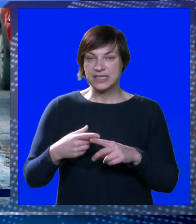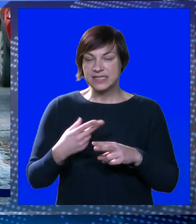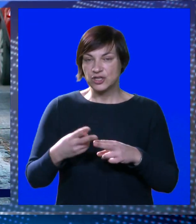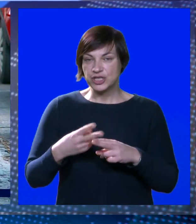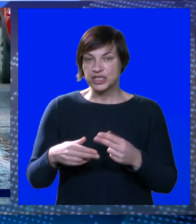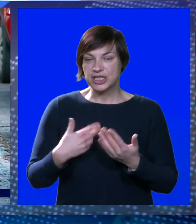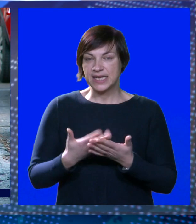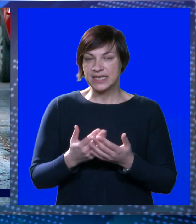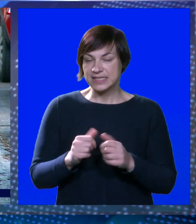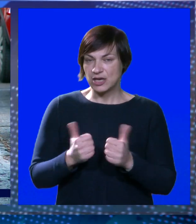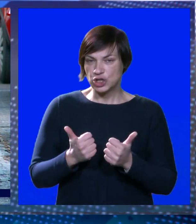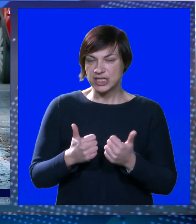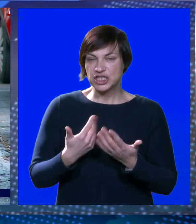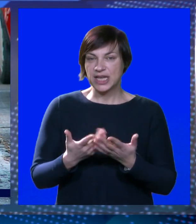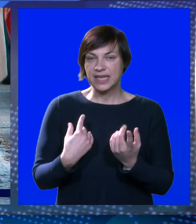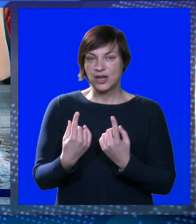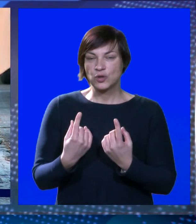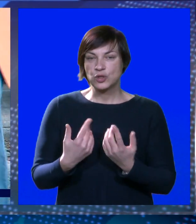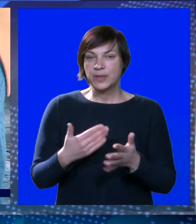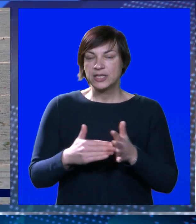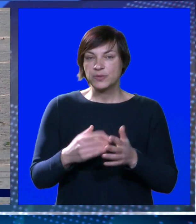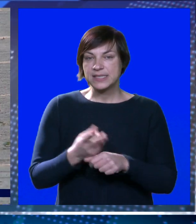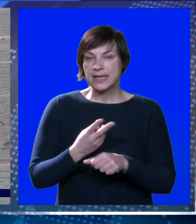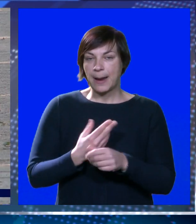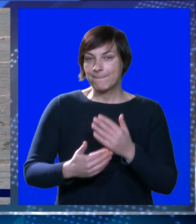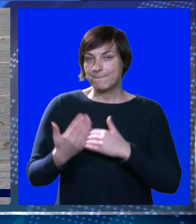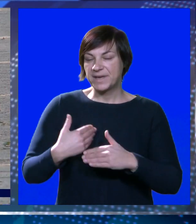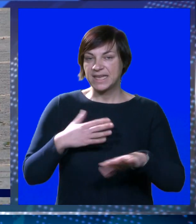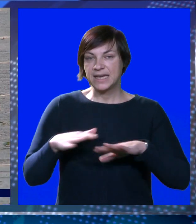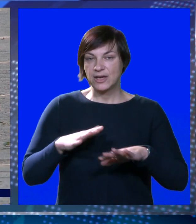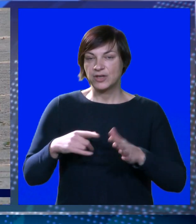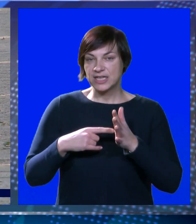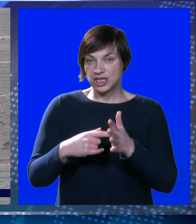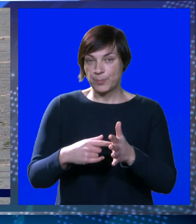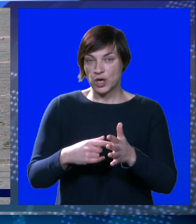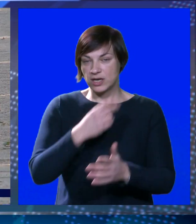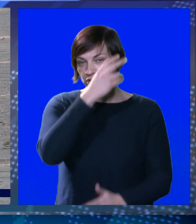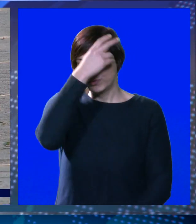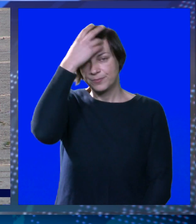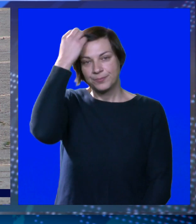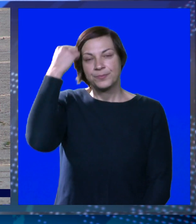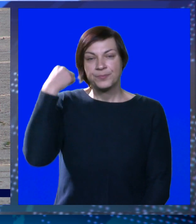do rješenja za štoćenje u nogostupu. To bi se trebalo sanirati i prije nego što građani upru prstom.